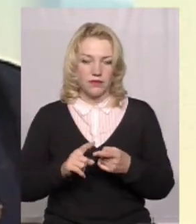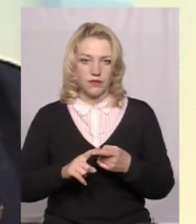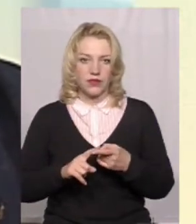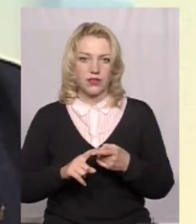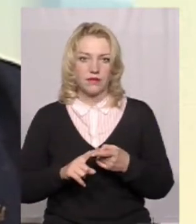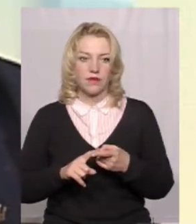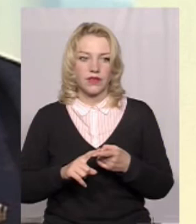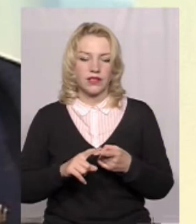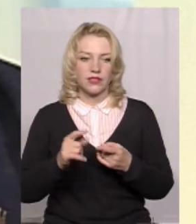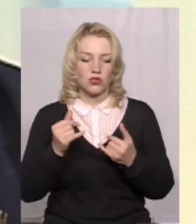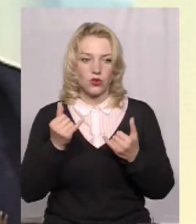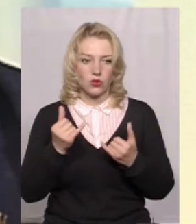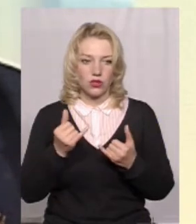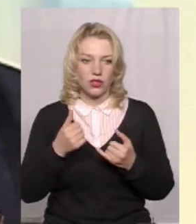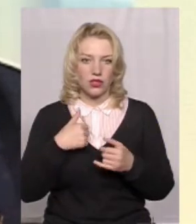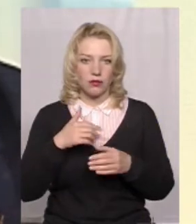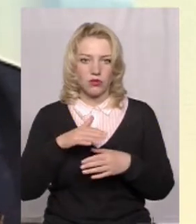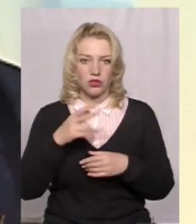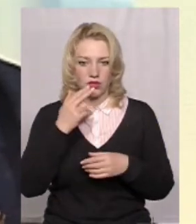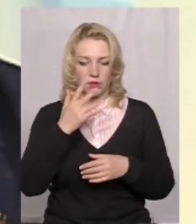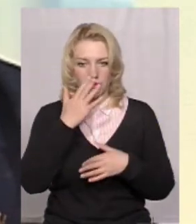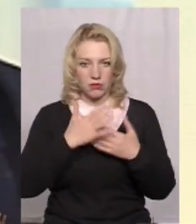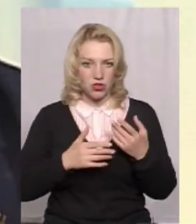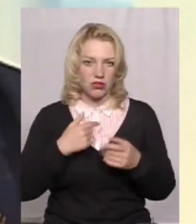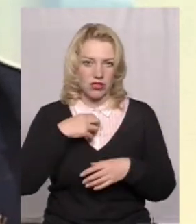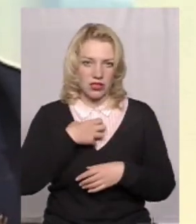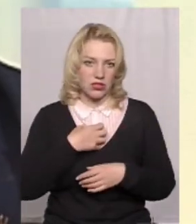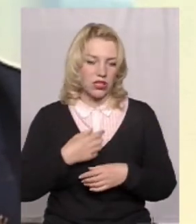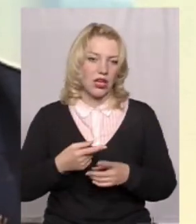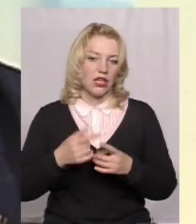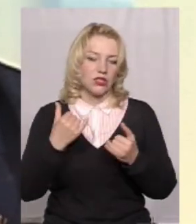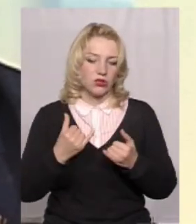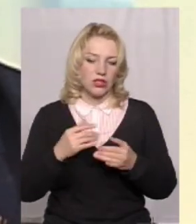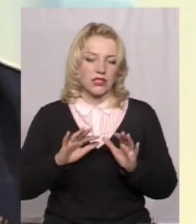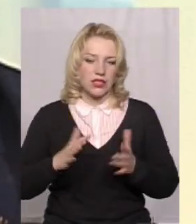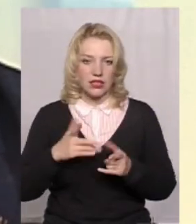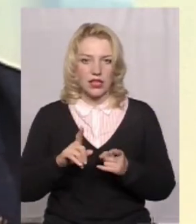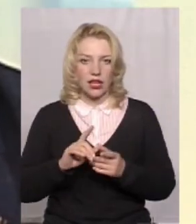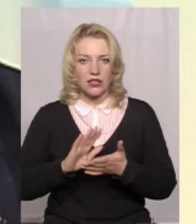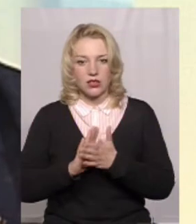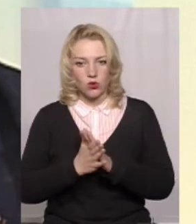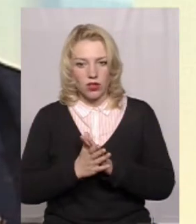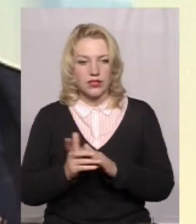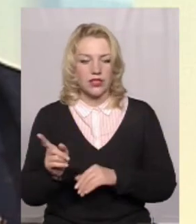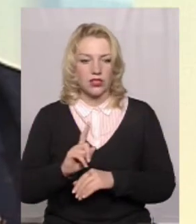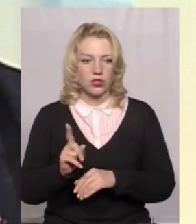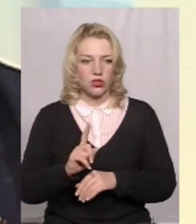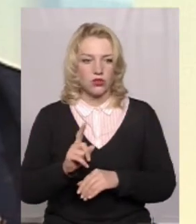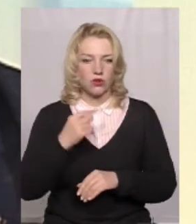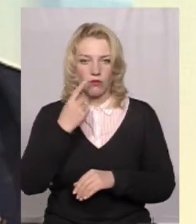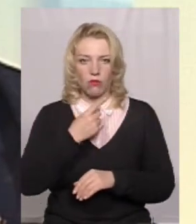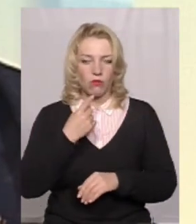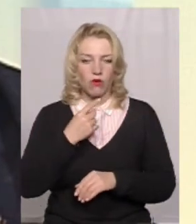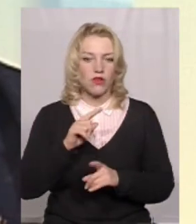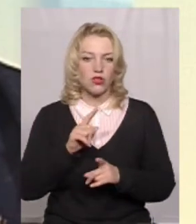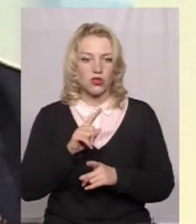Сьогодні, вибачаюся, я після грипу трошки. Значить, сталася ситуація, що раніше, от мова йде,